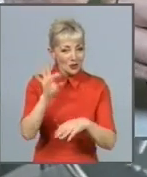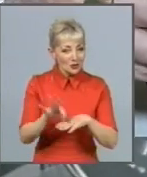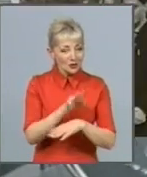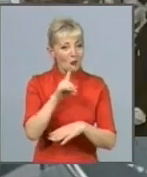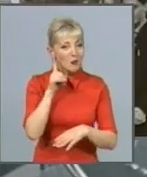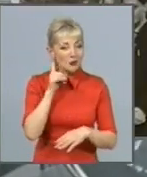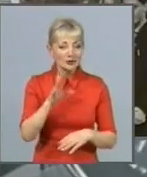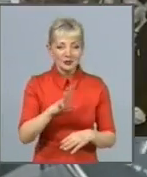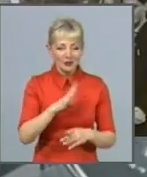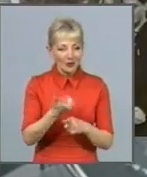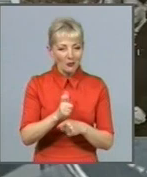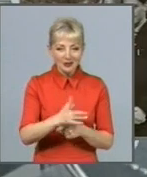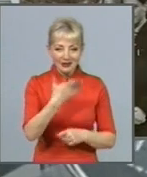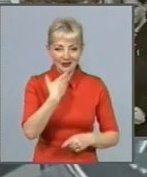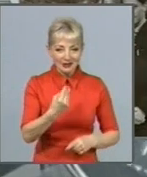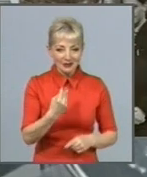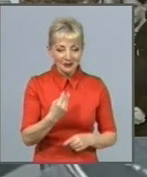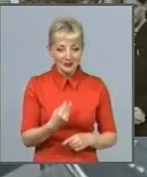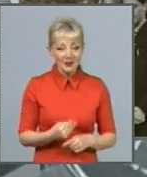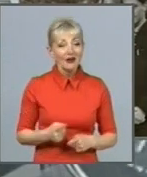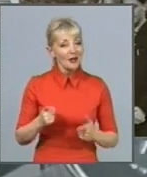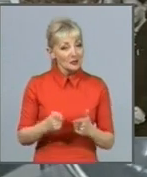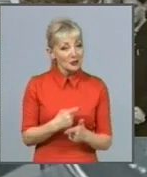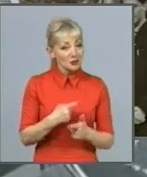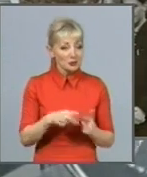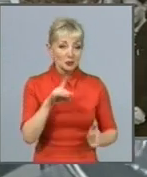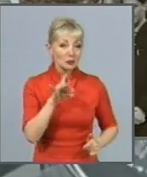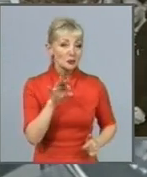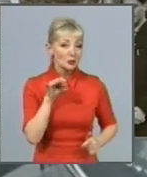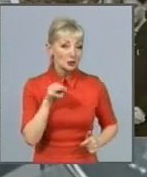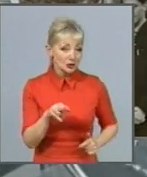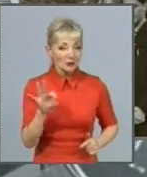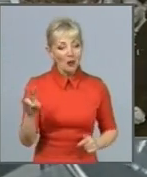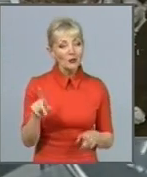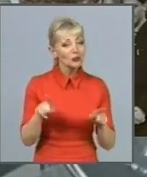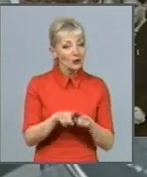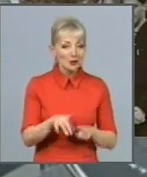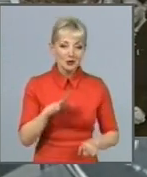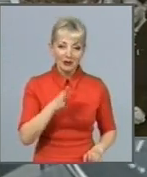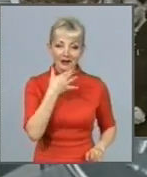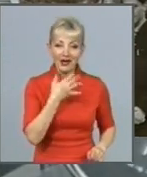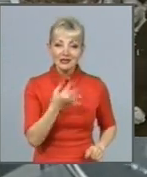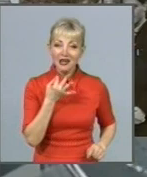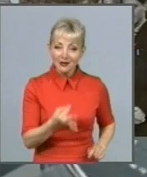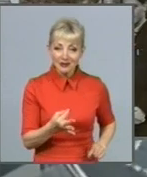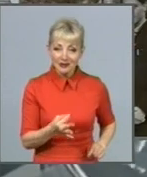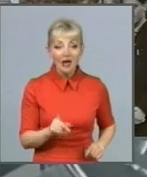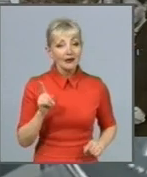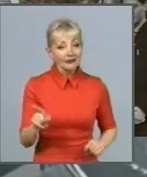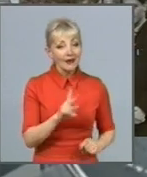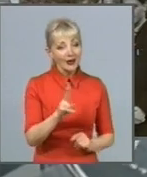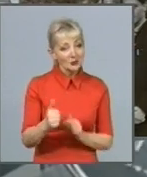дівчиною. Міжу прочим, він сам був красавіт. Так що ті, які були, вже